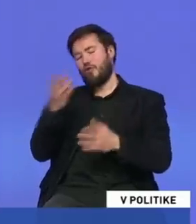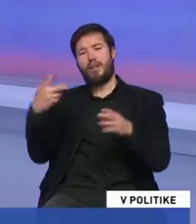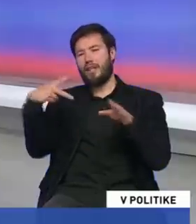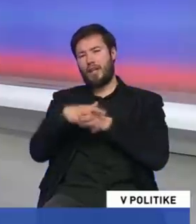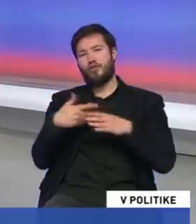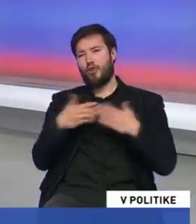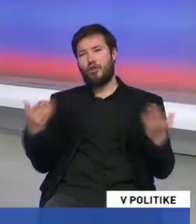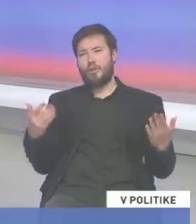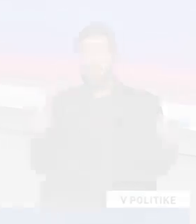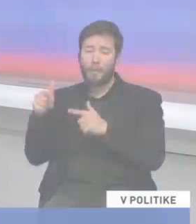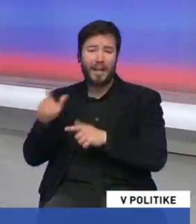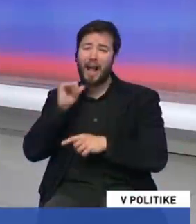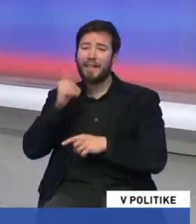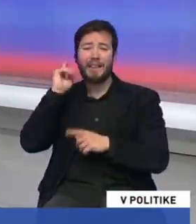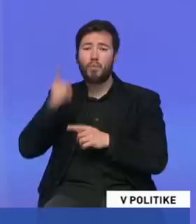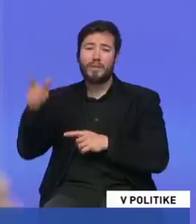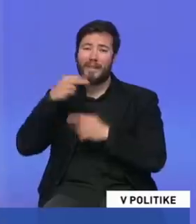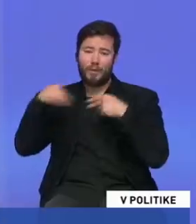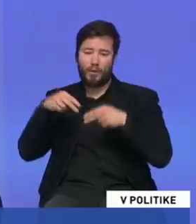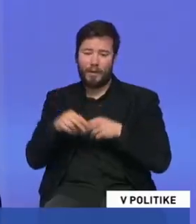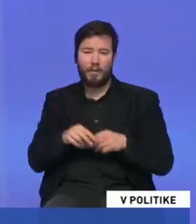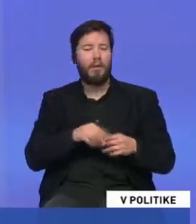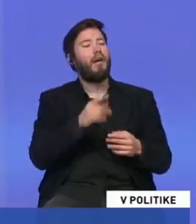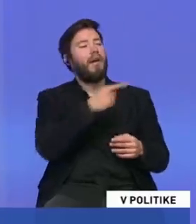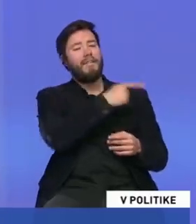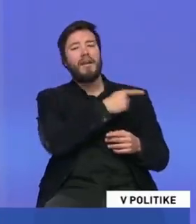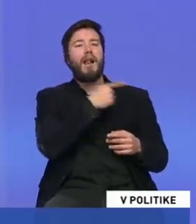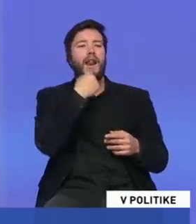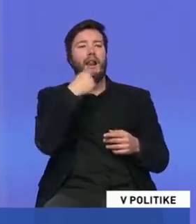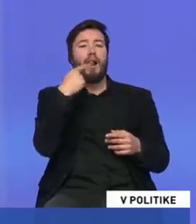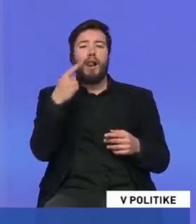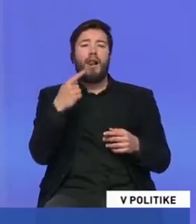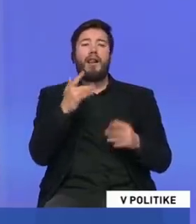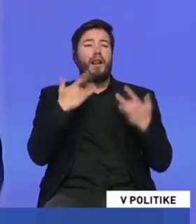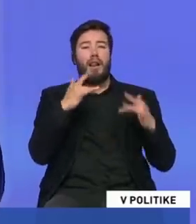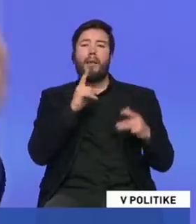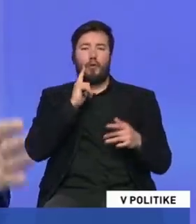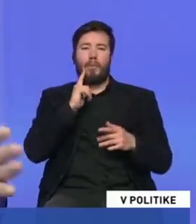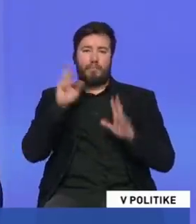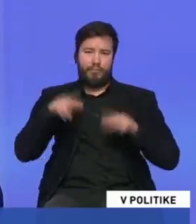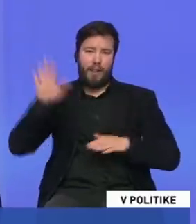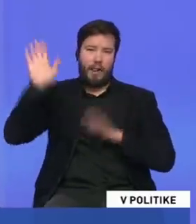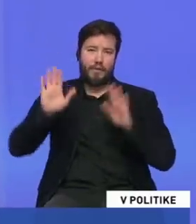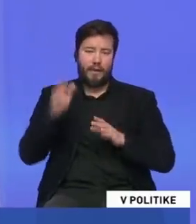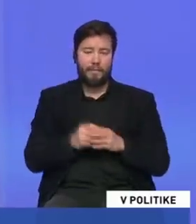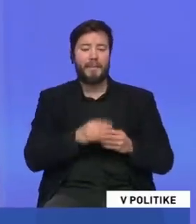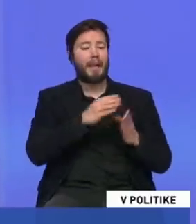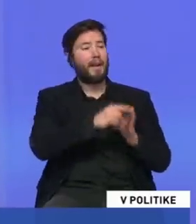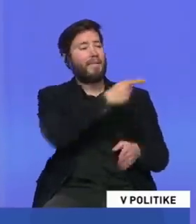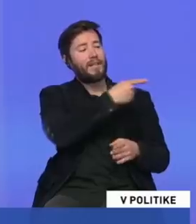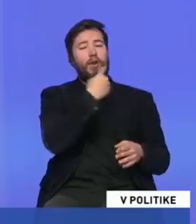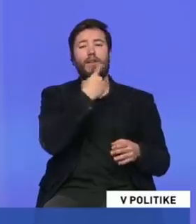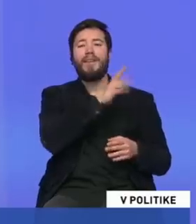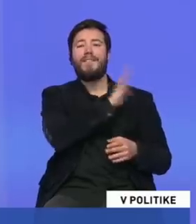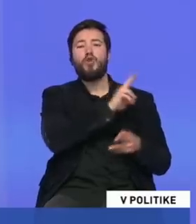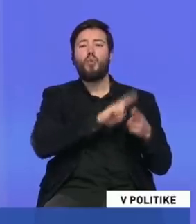povedom, aby aj dinacinálny karedu. Vy ste už všeličo povedali a potom ste za to zahlasovali. Vy ste povedali, že zakazujete svojim úradníkom, aby